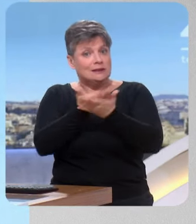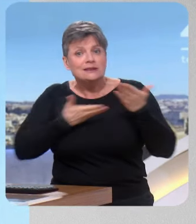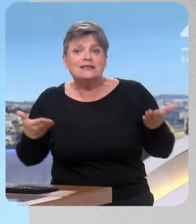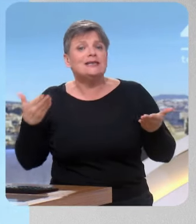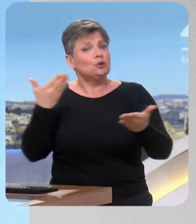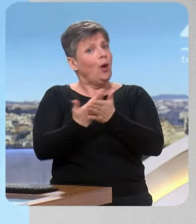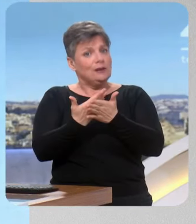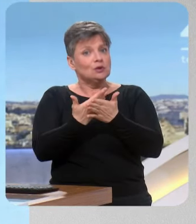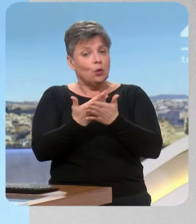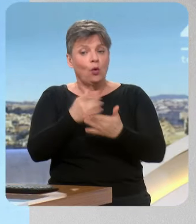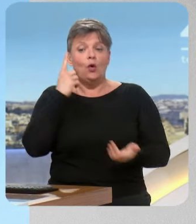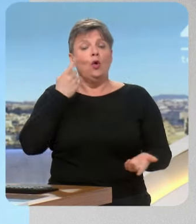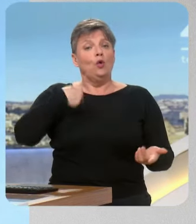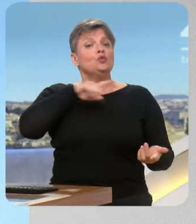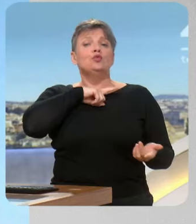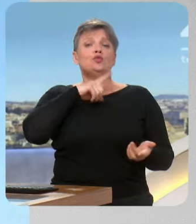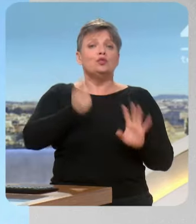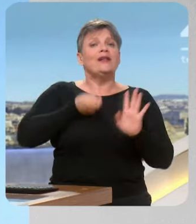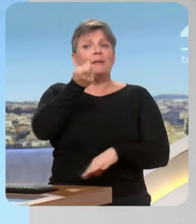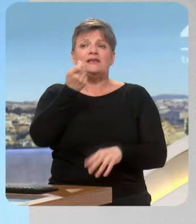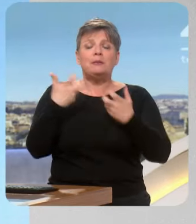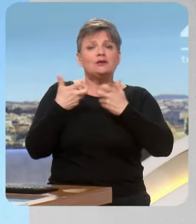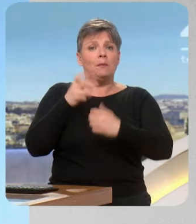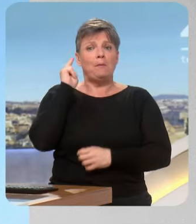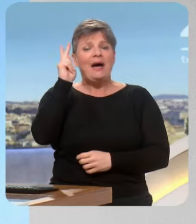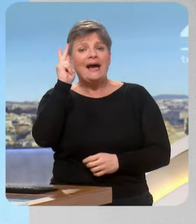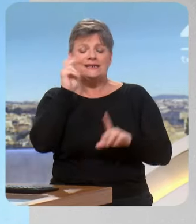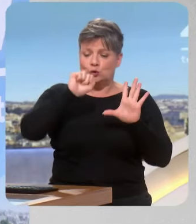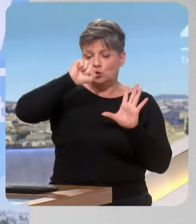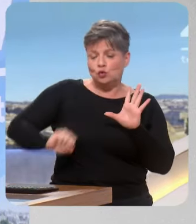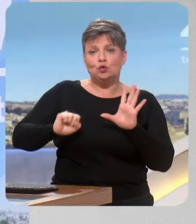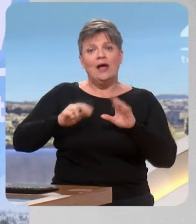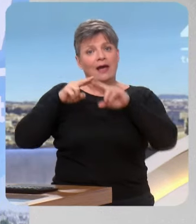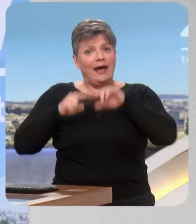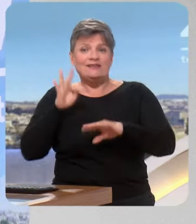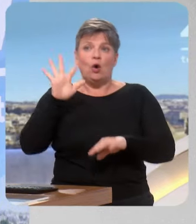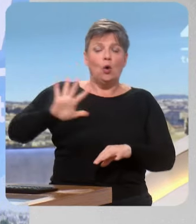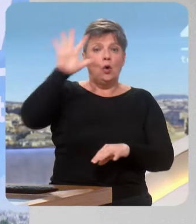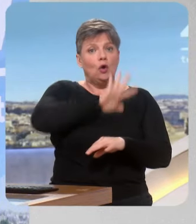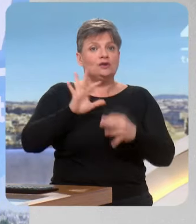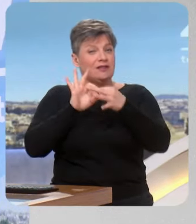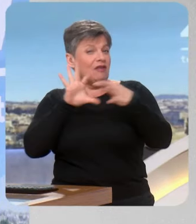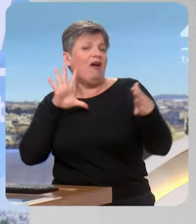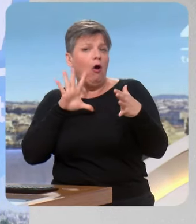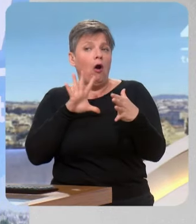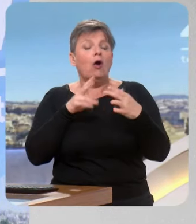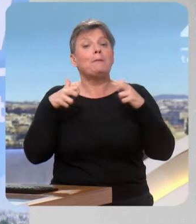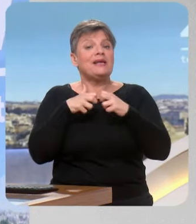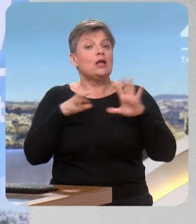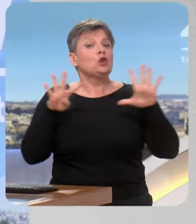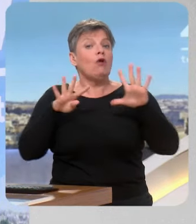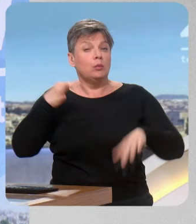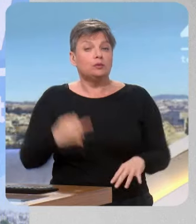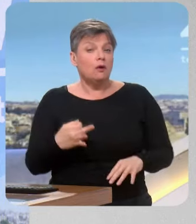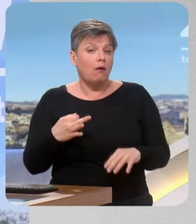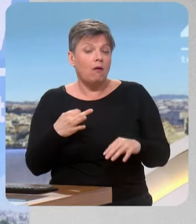Nous, chez Intermarché, l'écart de prix, si vous prenez Paris, la Côte d'Azur et le reste de la France, c'est de l'ordre de 9%, la moitié de l'étude. Pourquoi ?